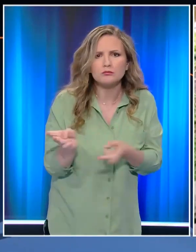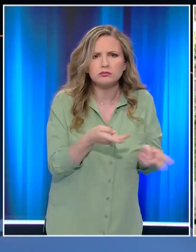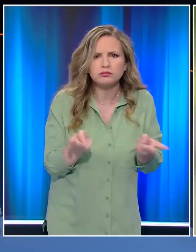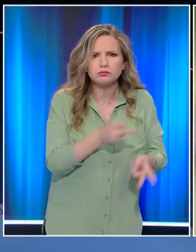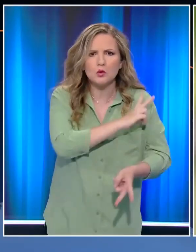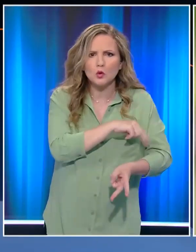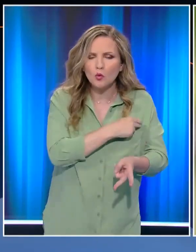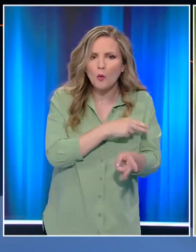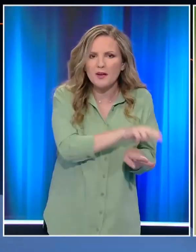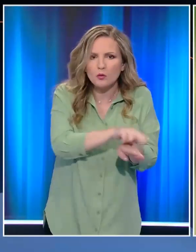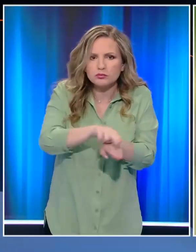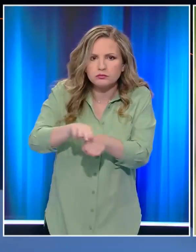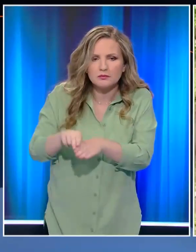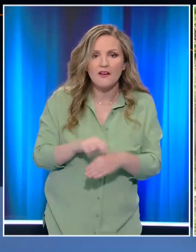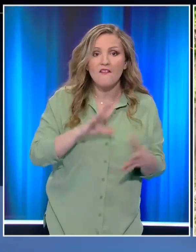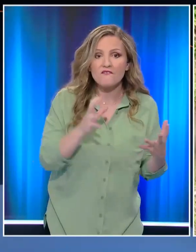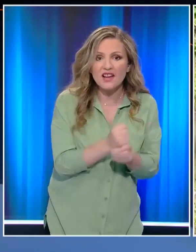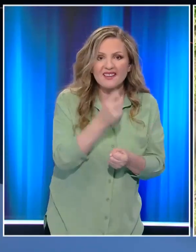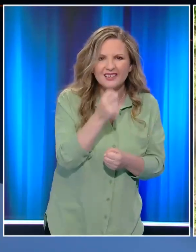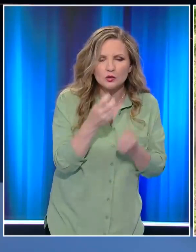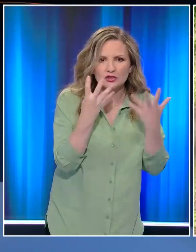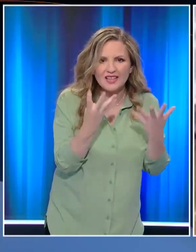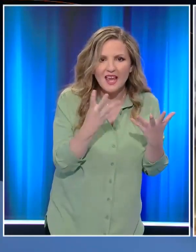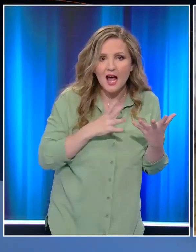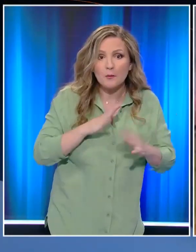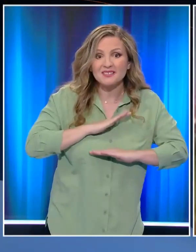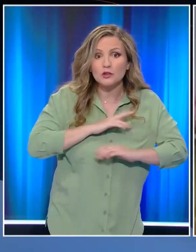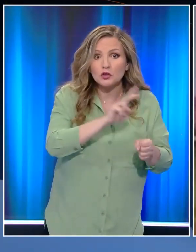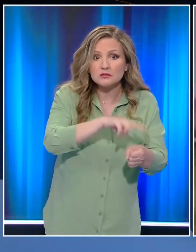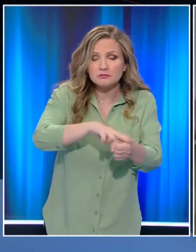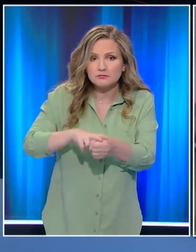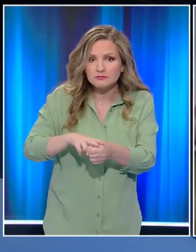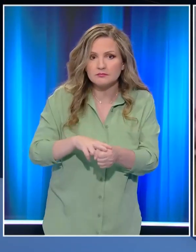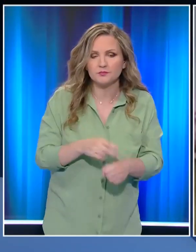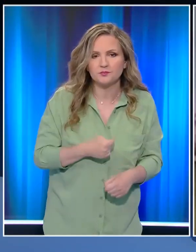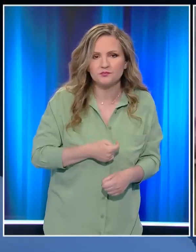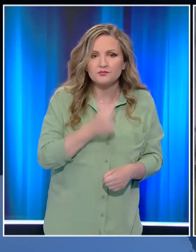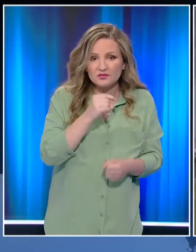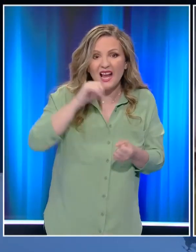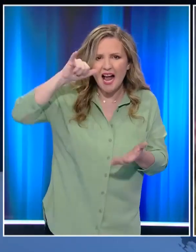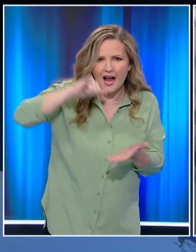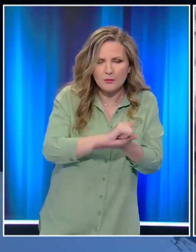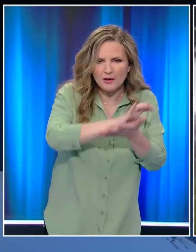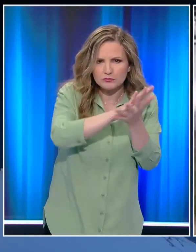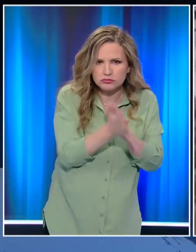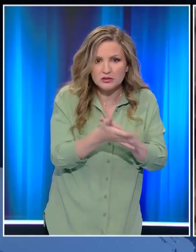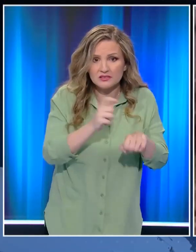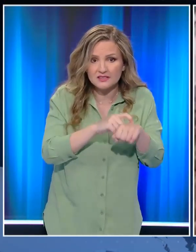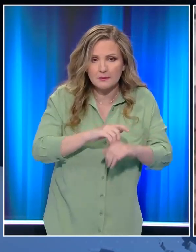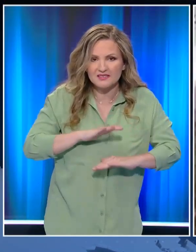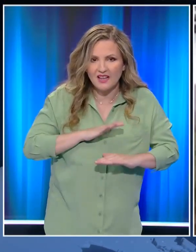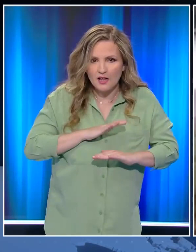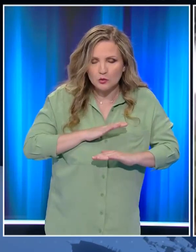Μέχρι στιγμής έχουν εντοπιστεί 29 σωρίς στρατιωτών. Σύμφωνα με τις αρχές, το αεροσκάφος συνετρίβει σε περιοχή όπου οι δυνάμεις του